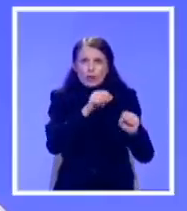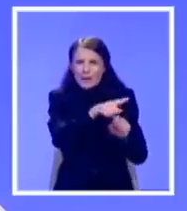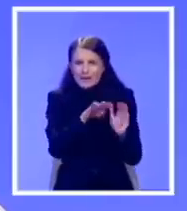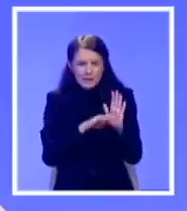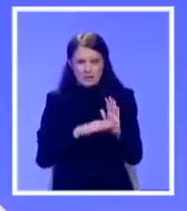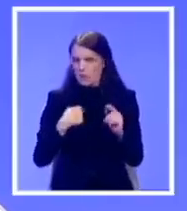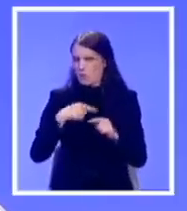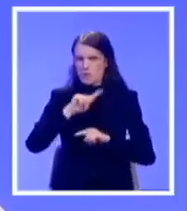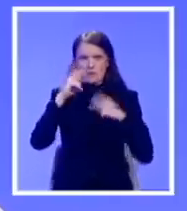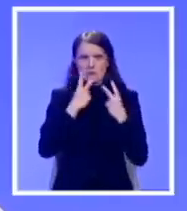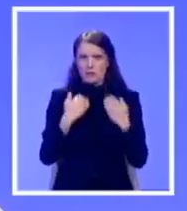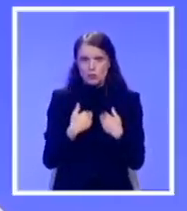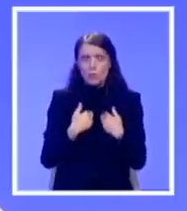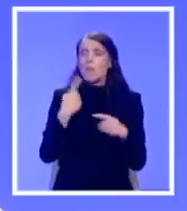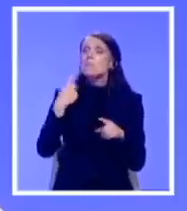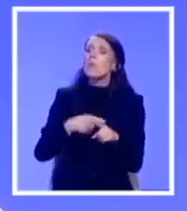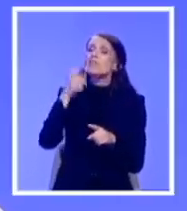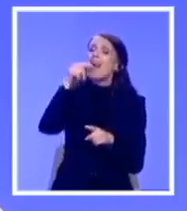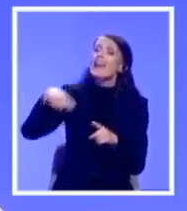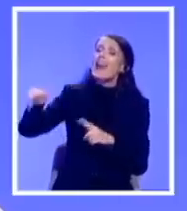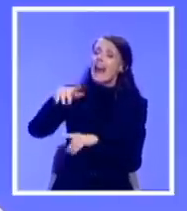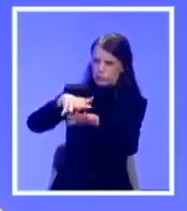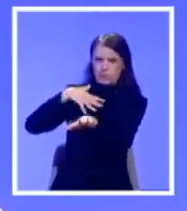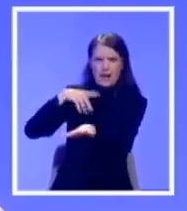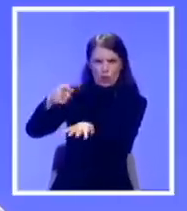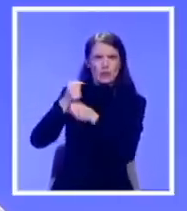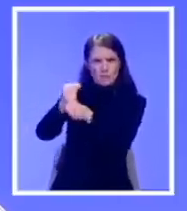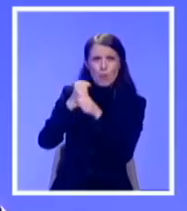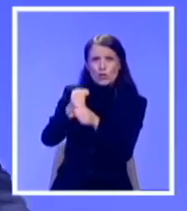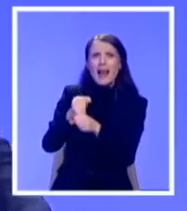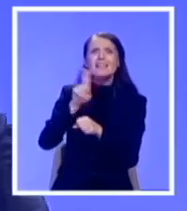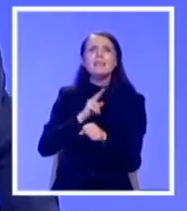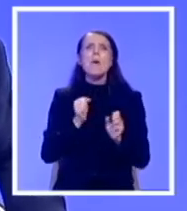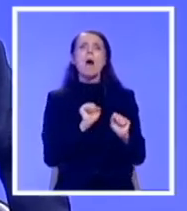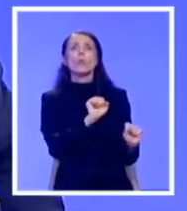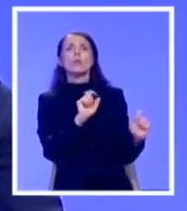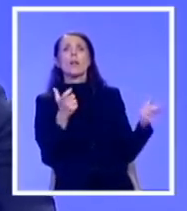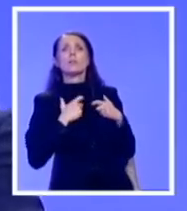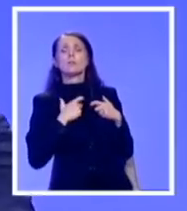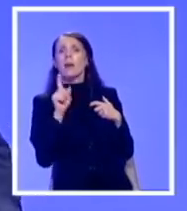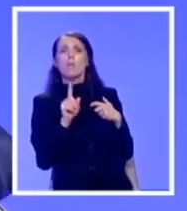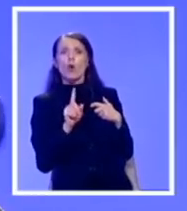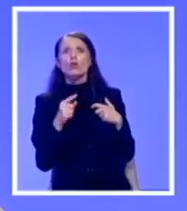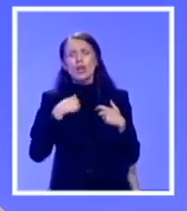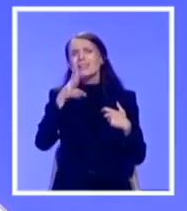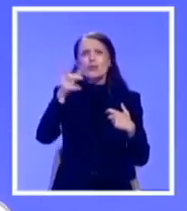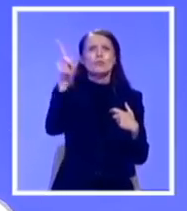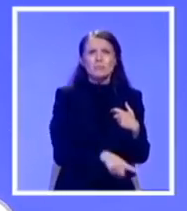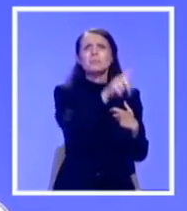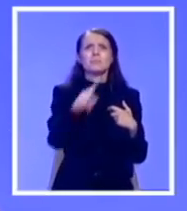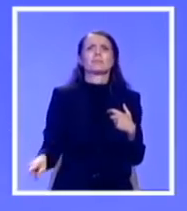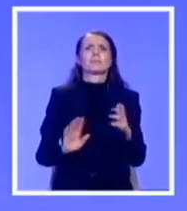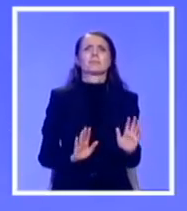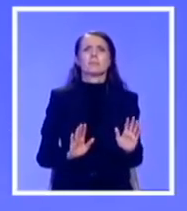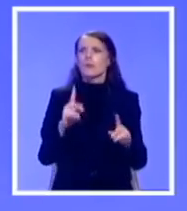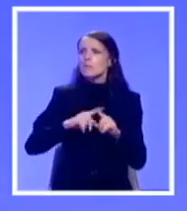zalagati je ukidanje imuniteta narodnim poslanicima. Dakle, pod tom krinkom, dakle, imuniteta,